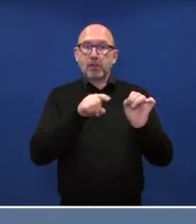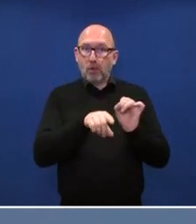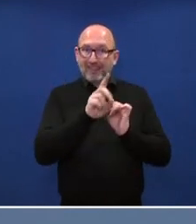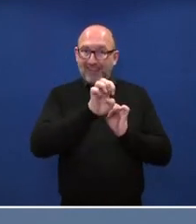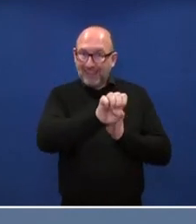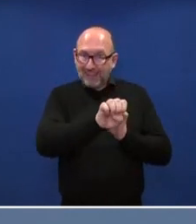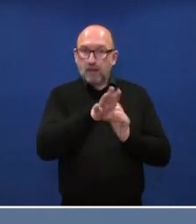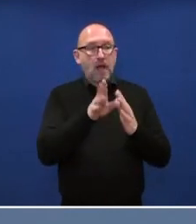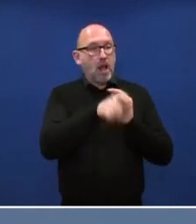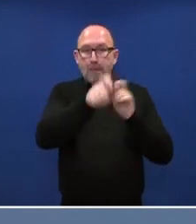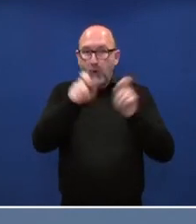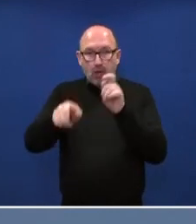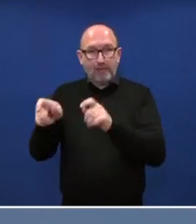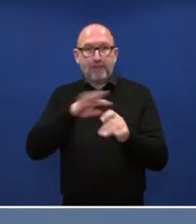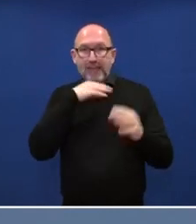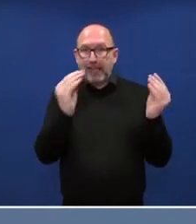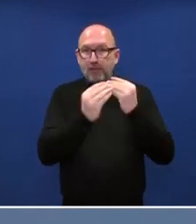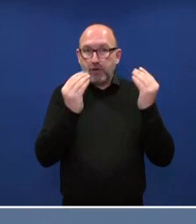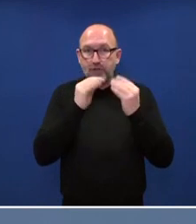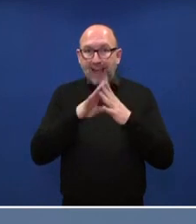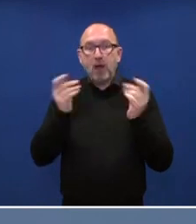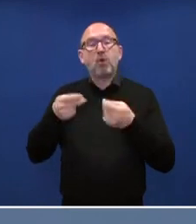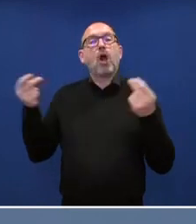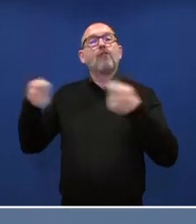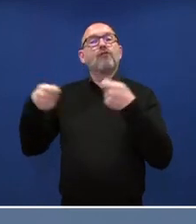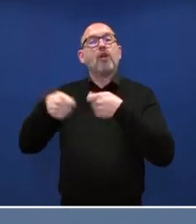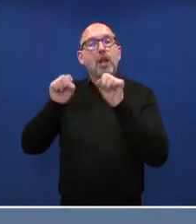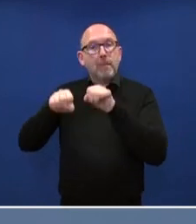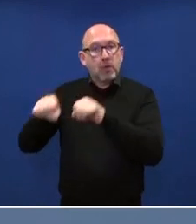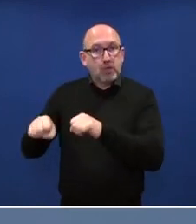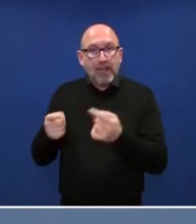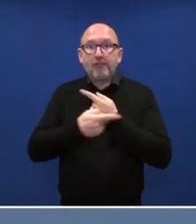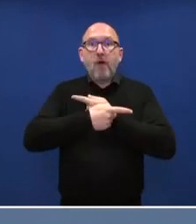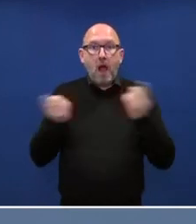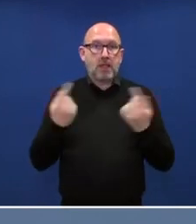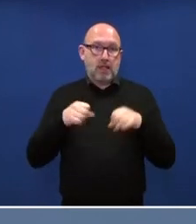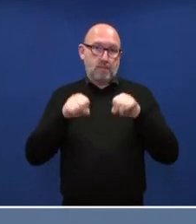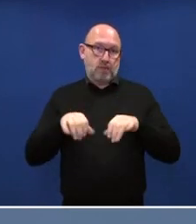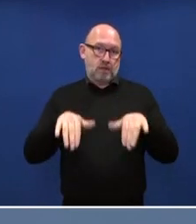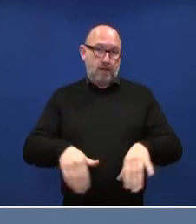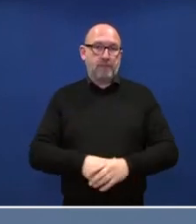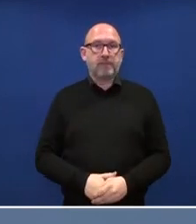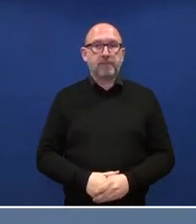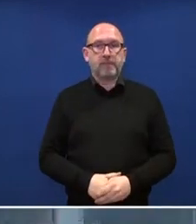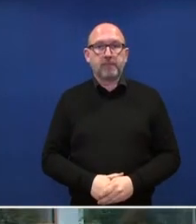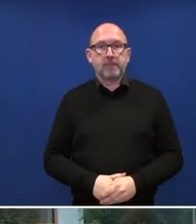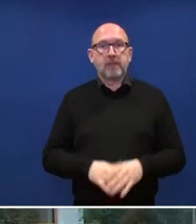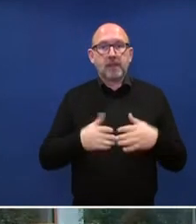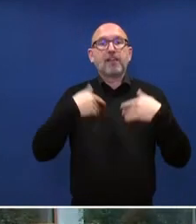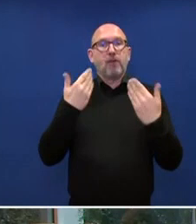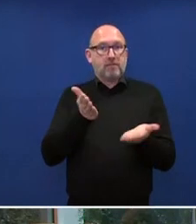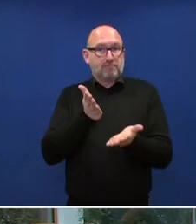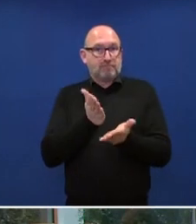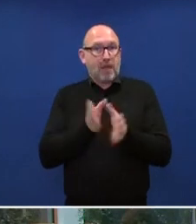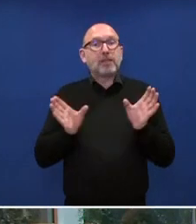Klimapolitik und auch natürlich zu den Fördermöglichkeiten für alle. Das war es von